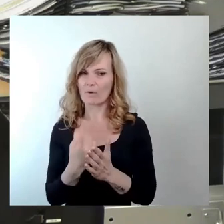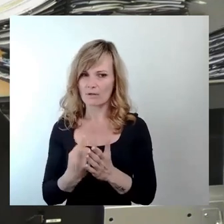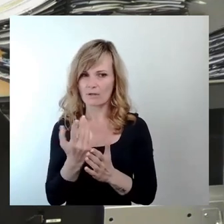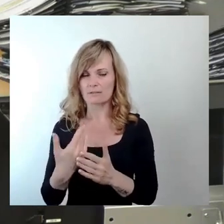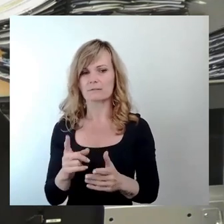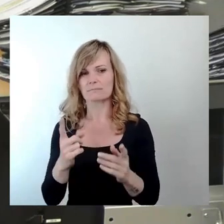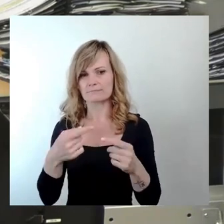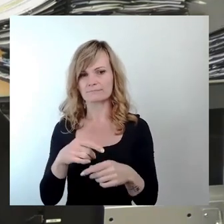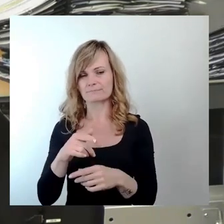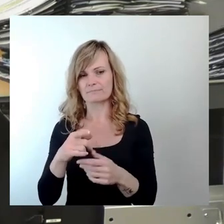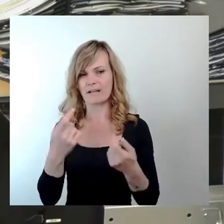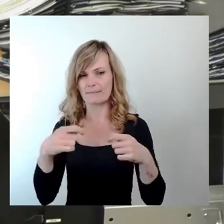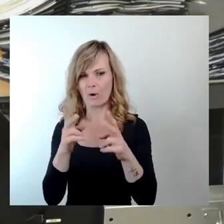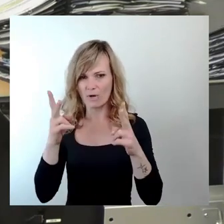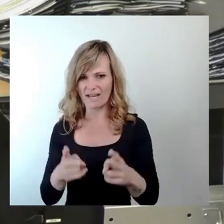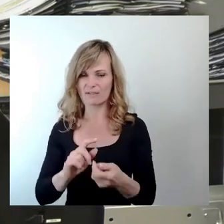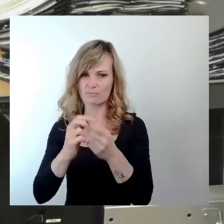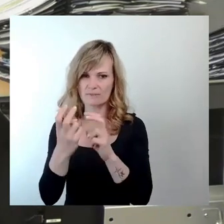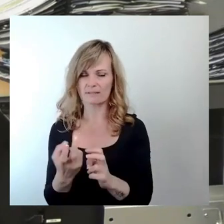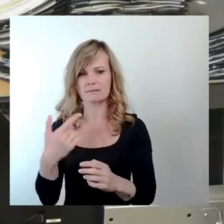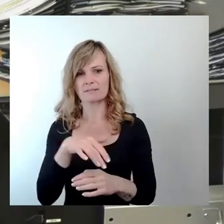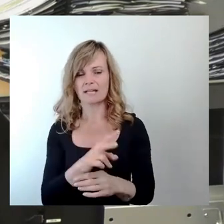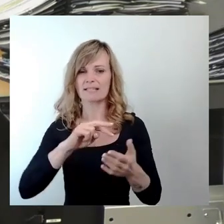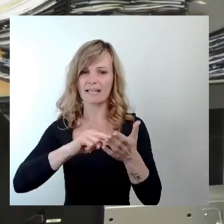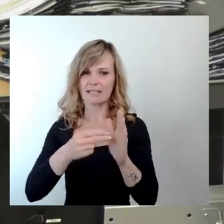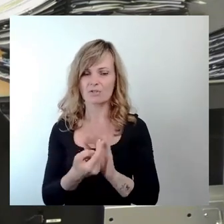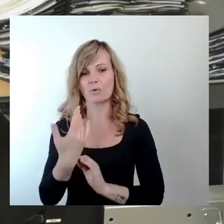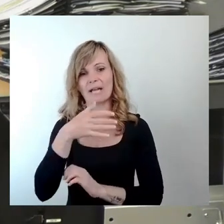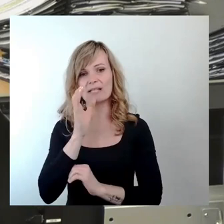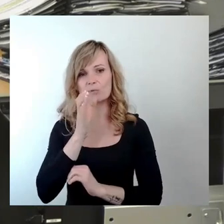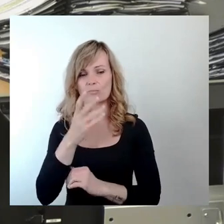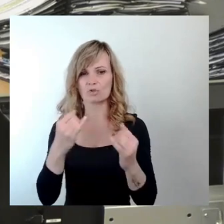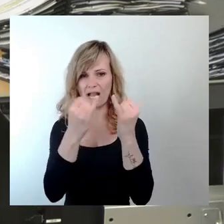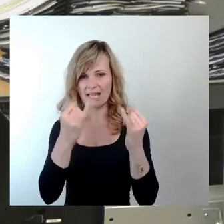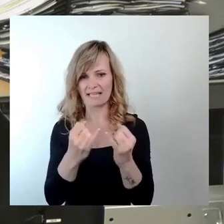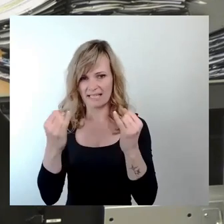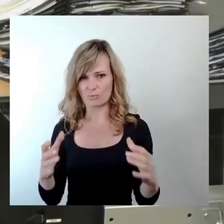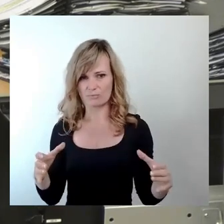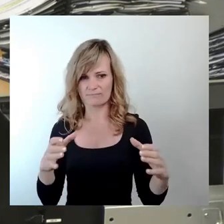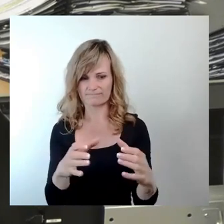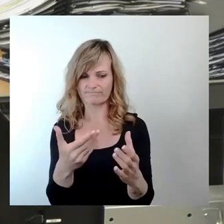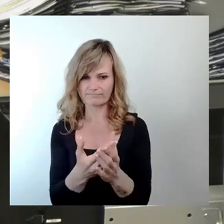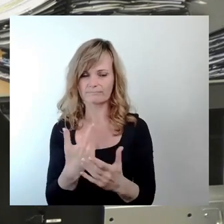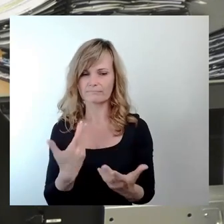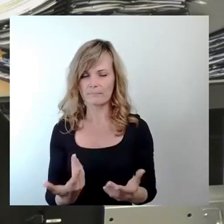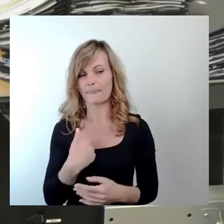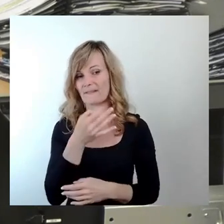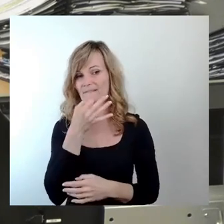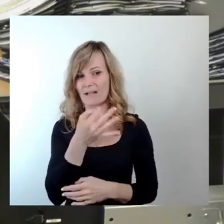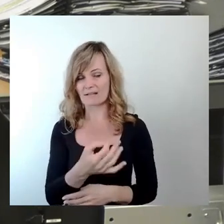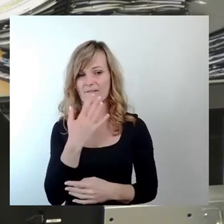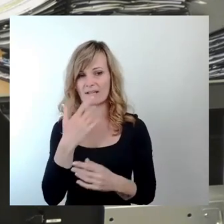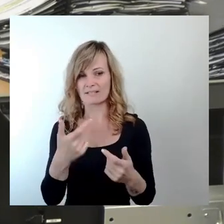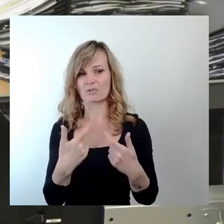der technischen und gastronomischen Einrichtungen der Wasserskianlage. Und das ist auch die Frage. Geht Wasserskianlage im Bestand und